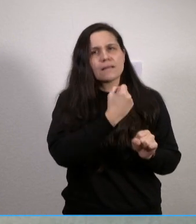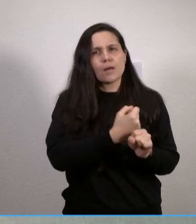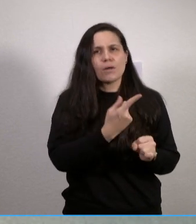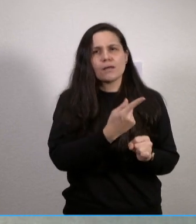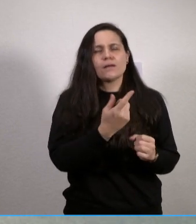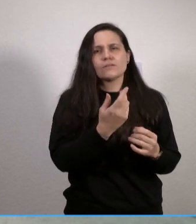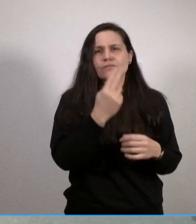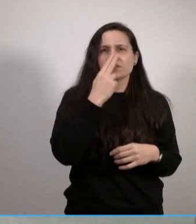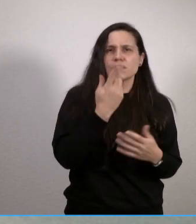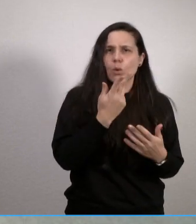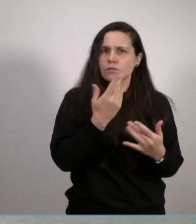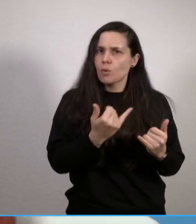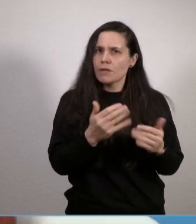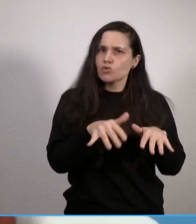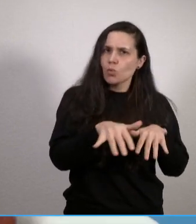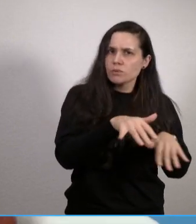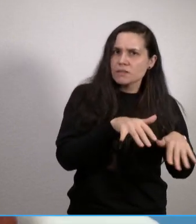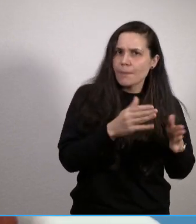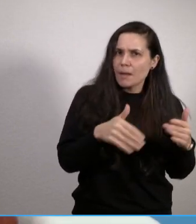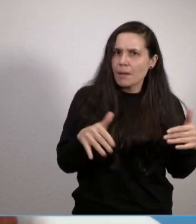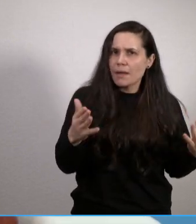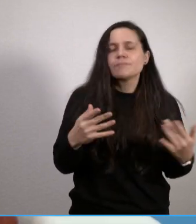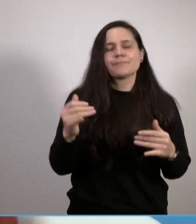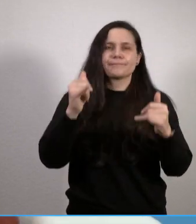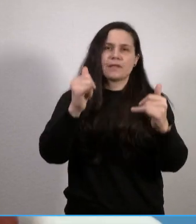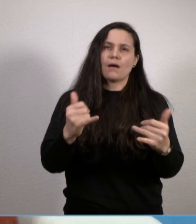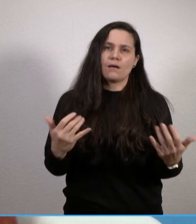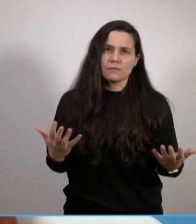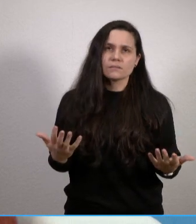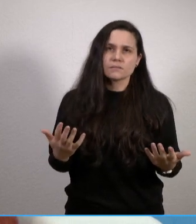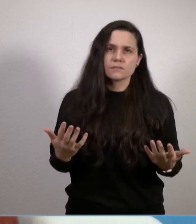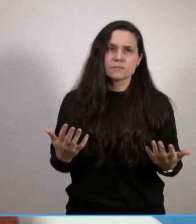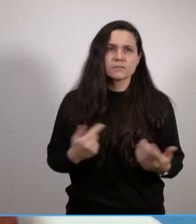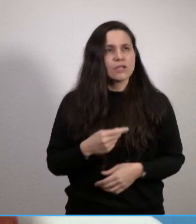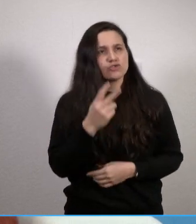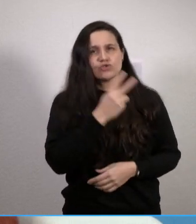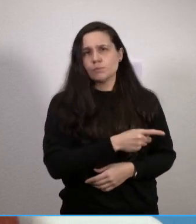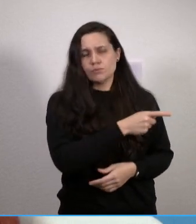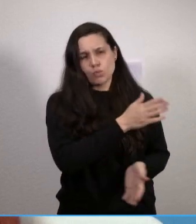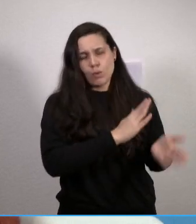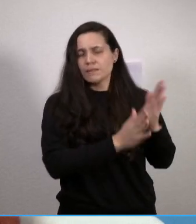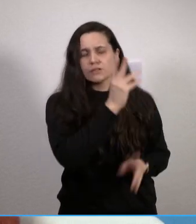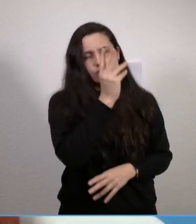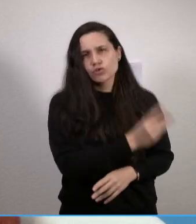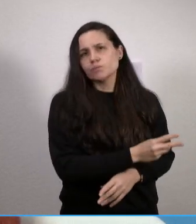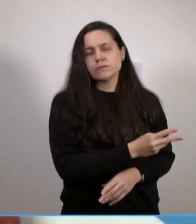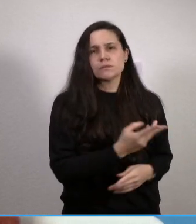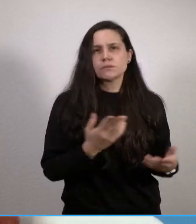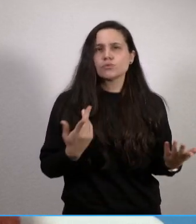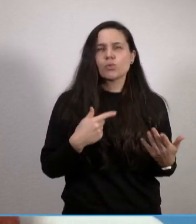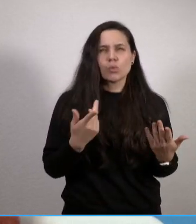Unsicherheit als sowieso schon Überlastung? Ganz klar kann ich auch Herrn Professor Haferich nur zustimmen. Das